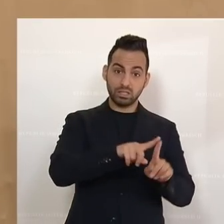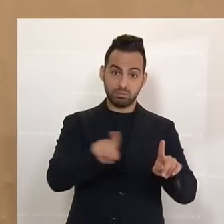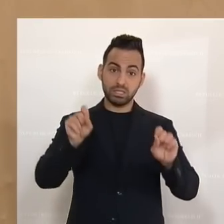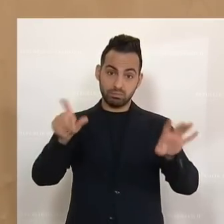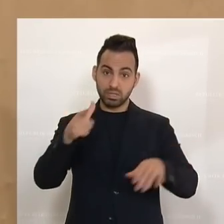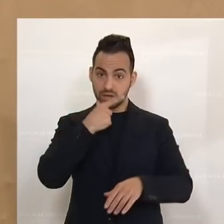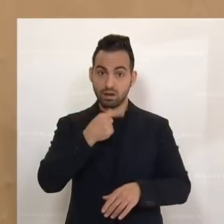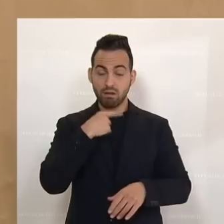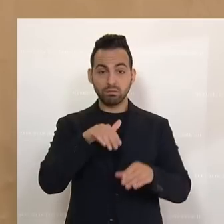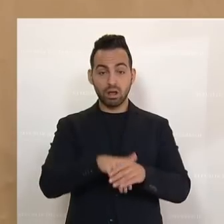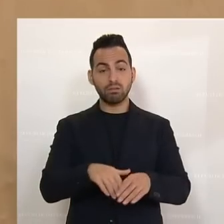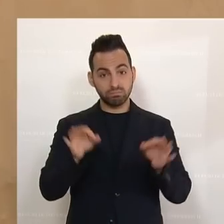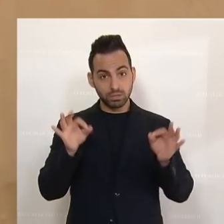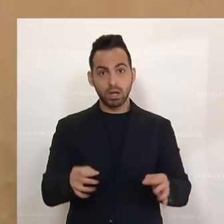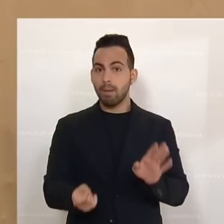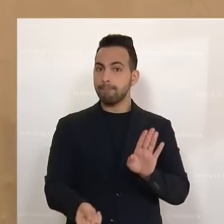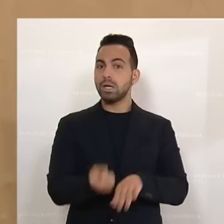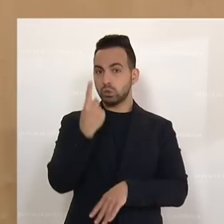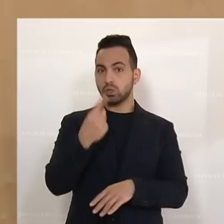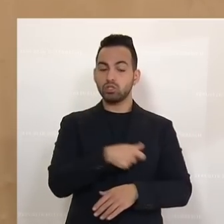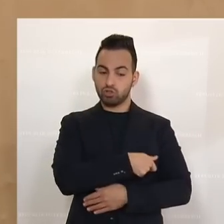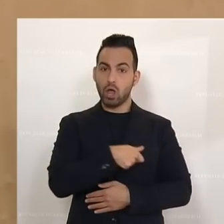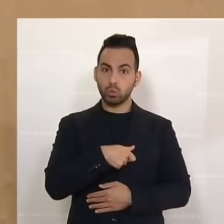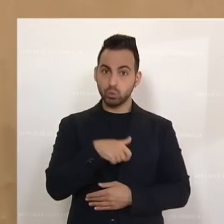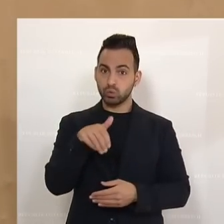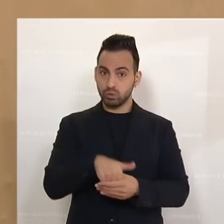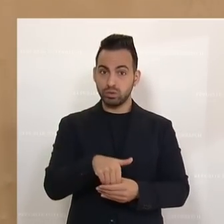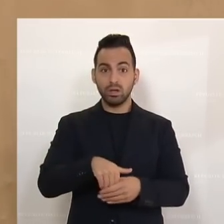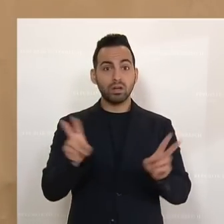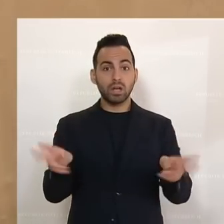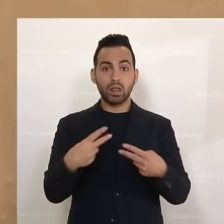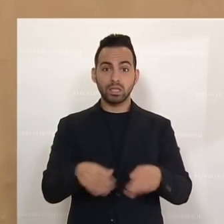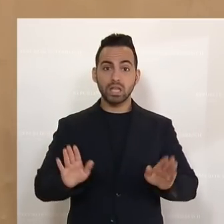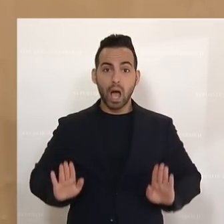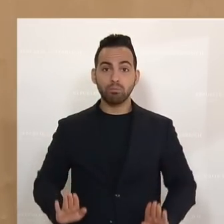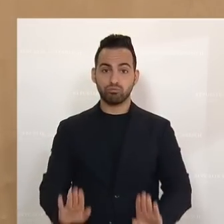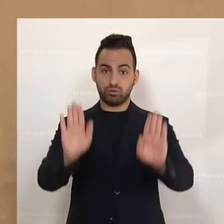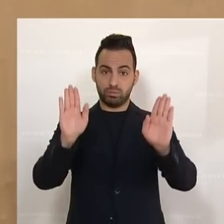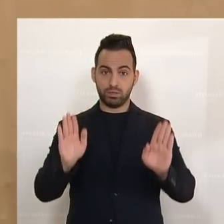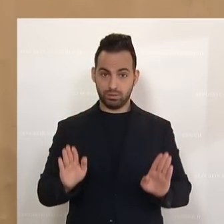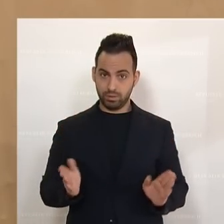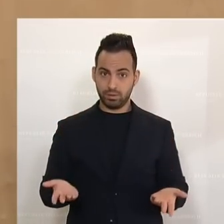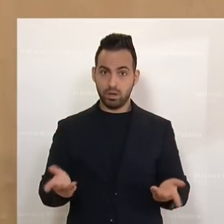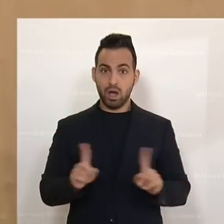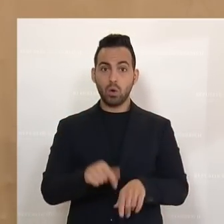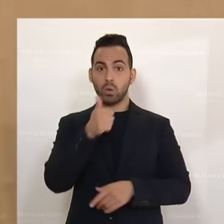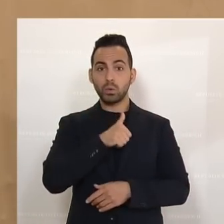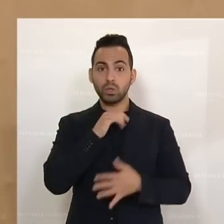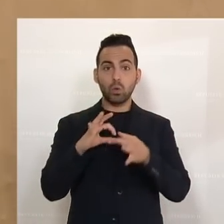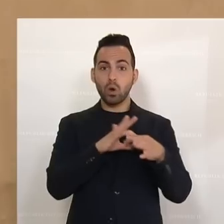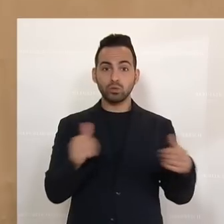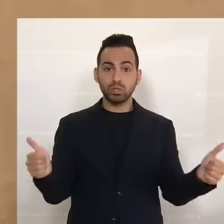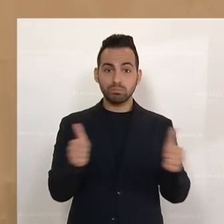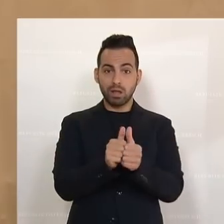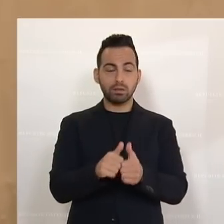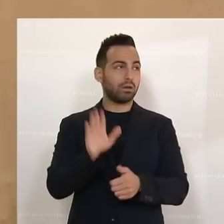17 Jahren, mit einem ganz besonderen Status, die nicht abgeschoben werden können. Und außerdem haben Sie einen grünen Koalitionspartner,